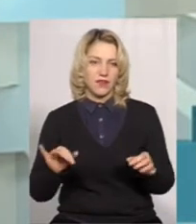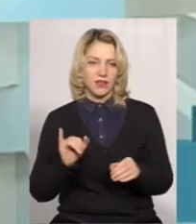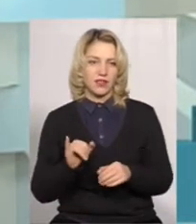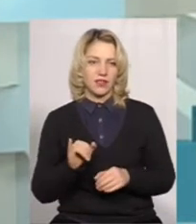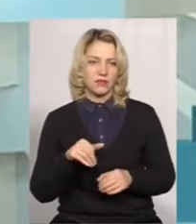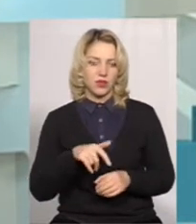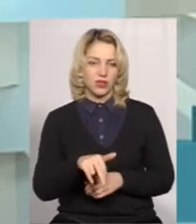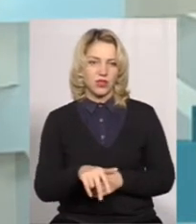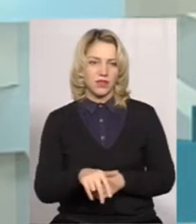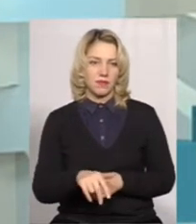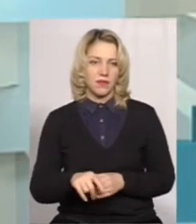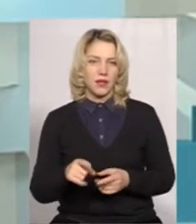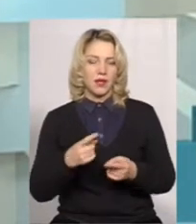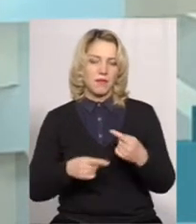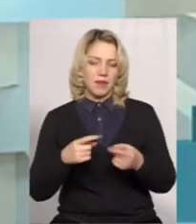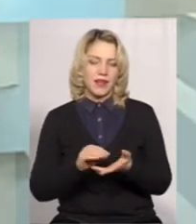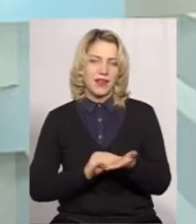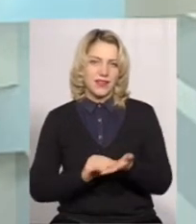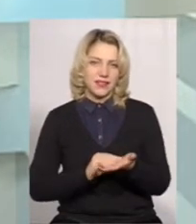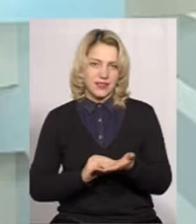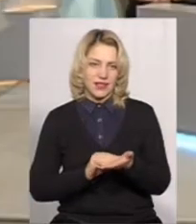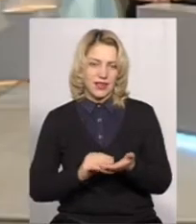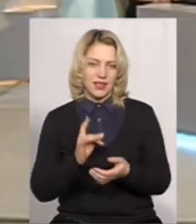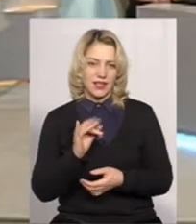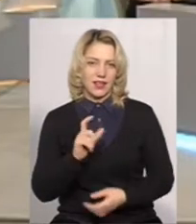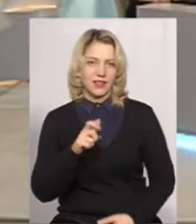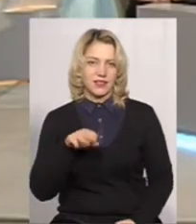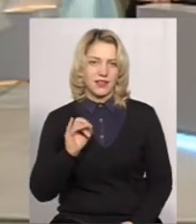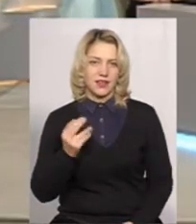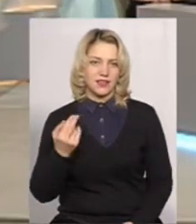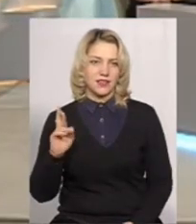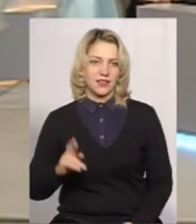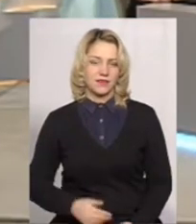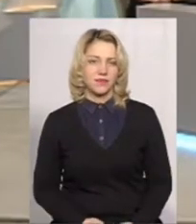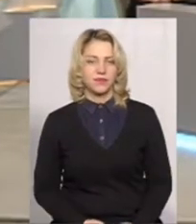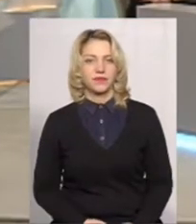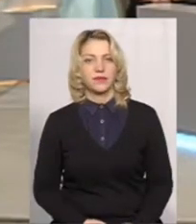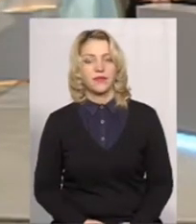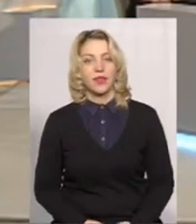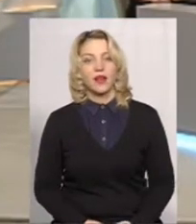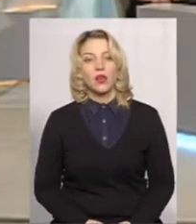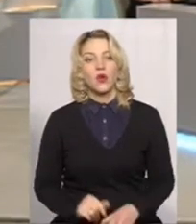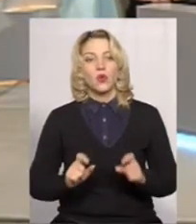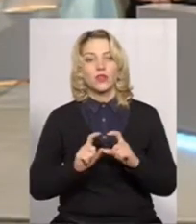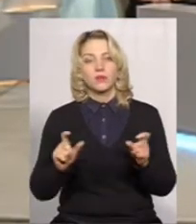повторну реєстрацію. Так. У